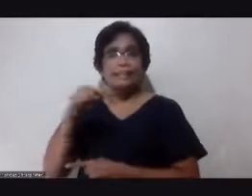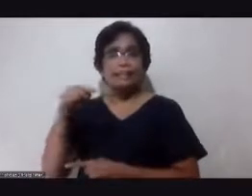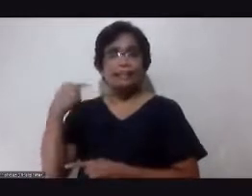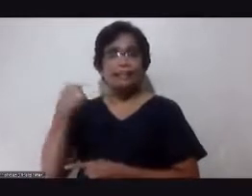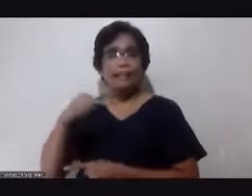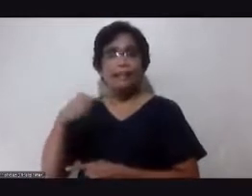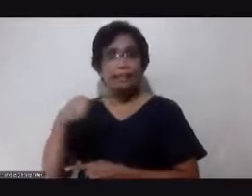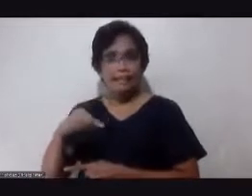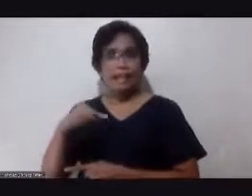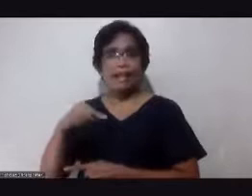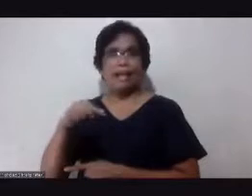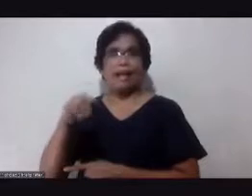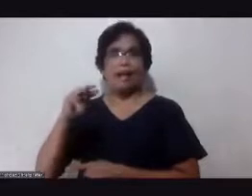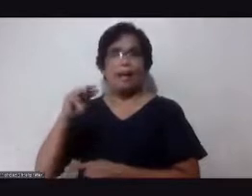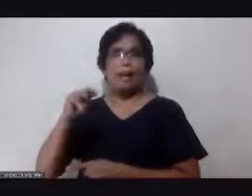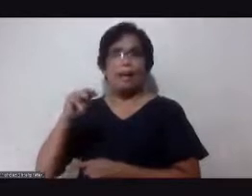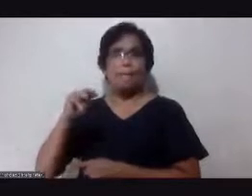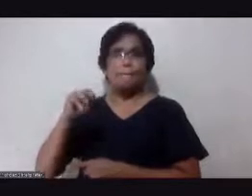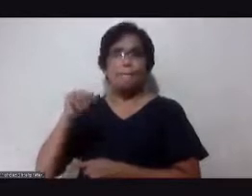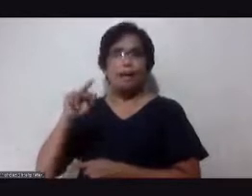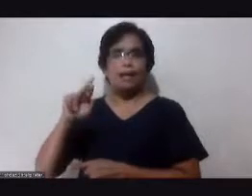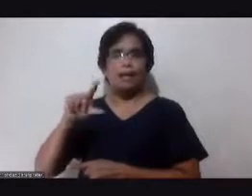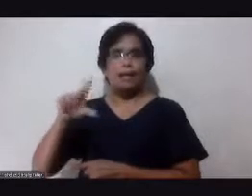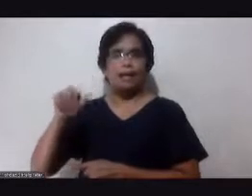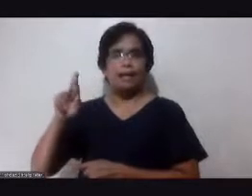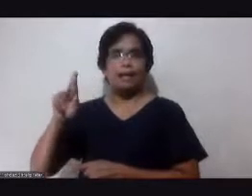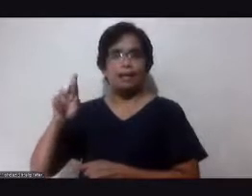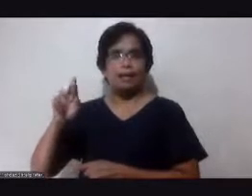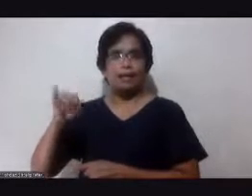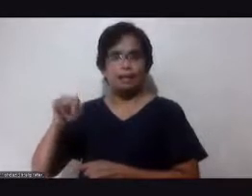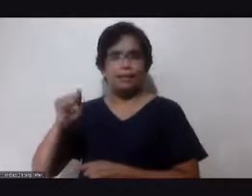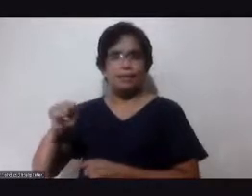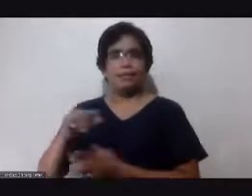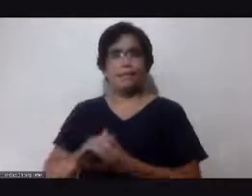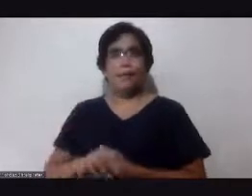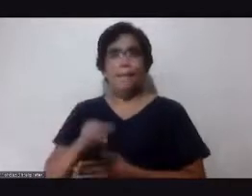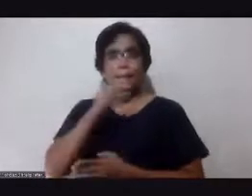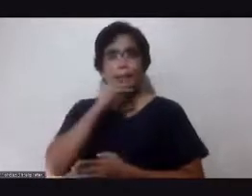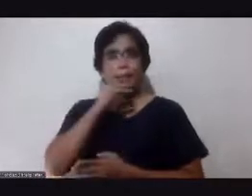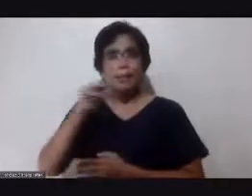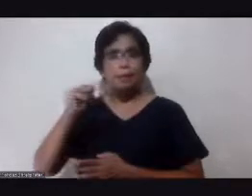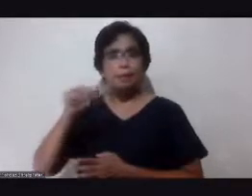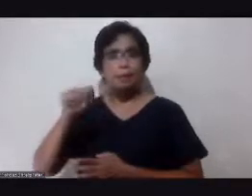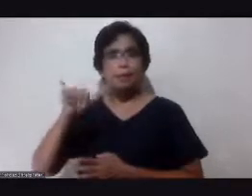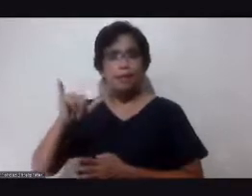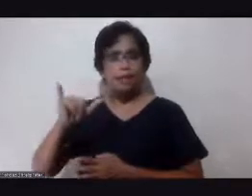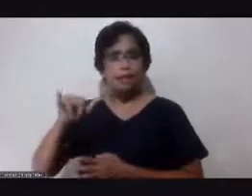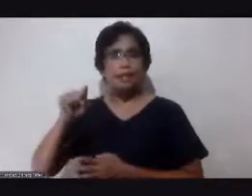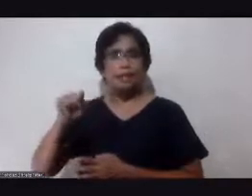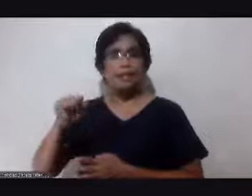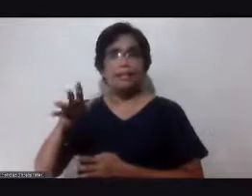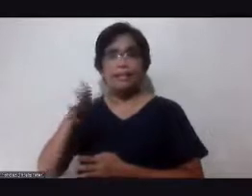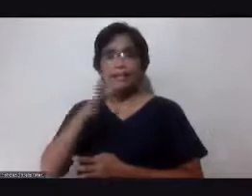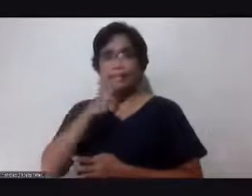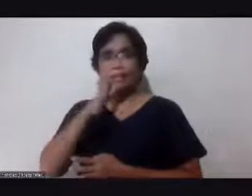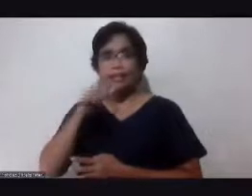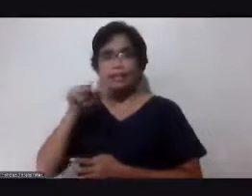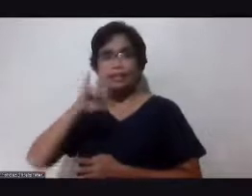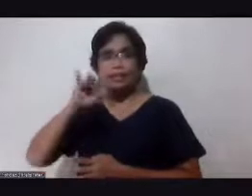lamang. Okay? Magandang umaga po sa inyo. Si Mami May, na nanay ni Joseph Carandang, ng